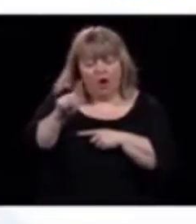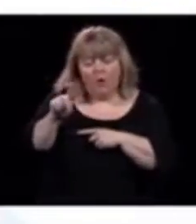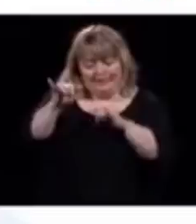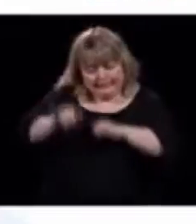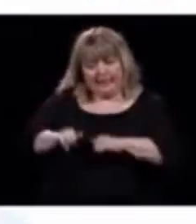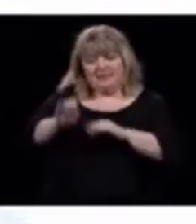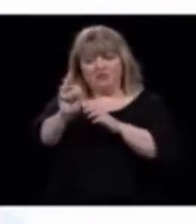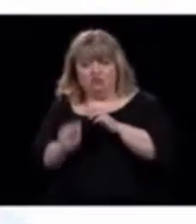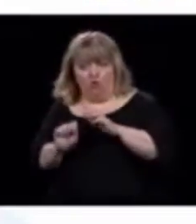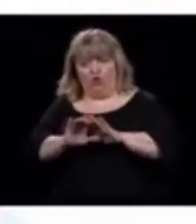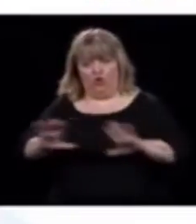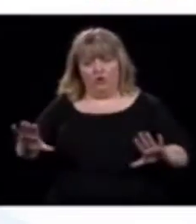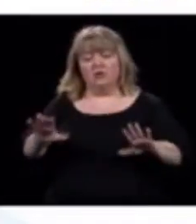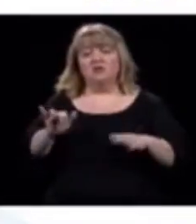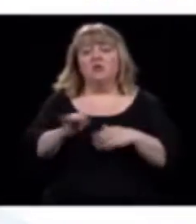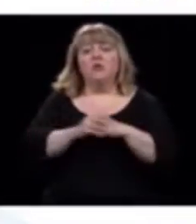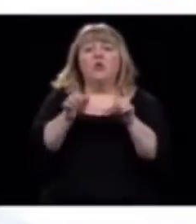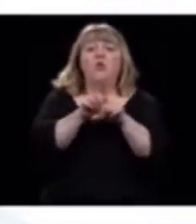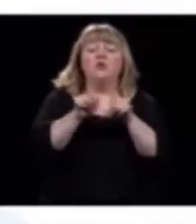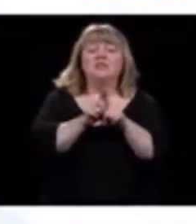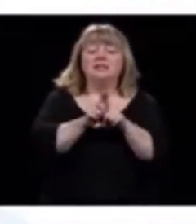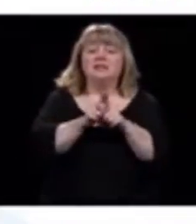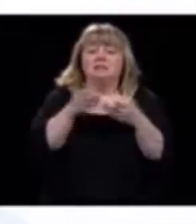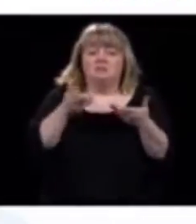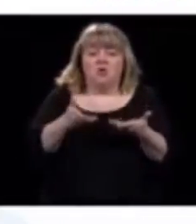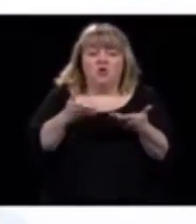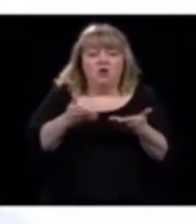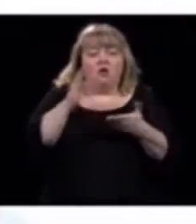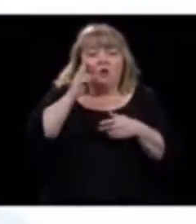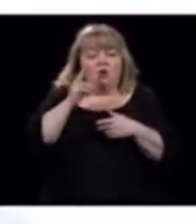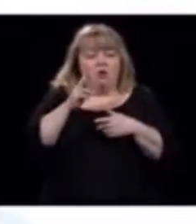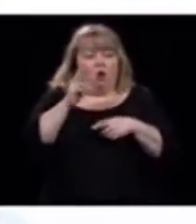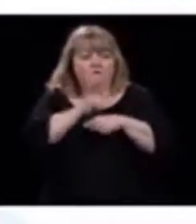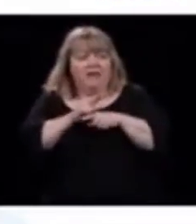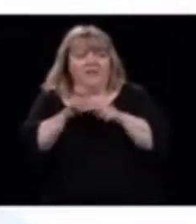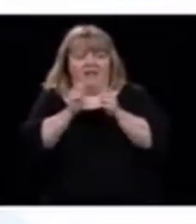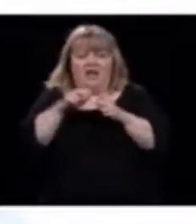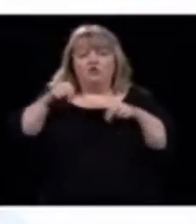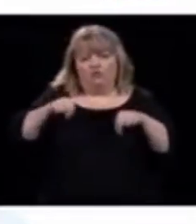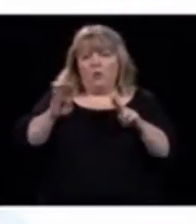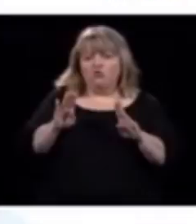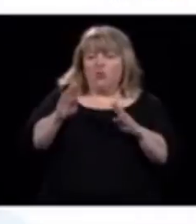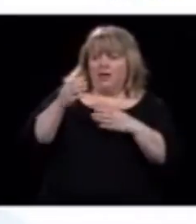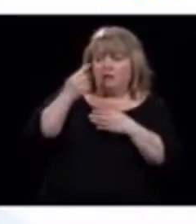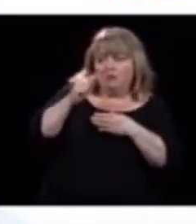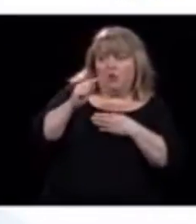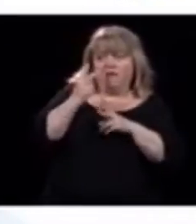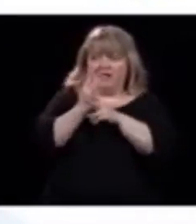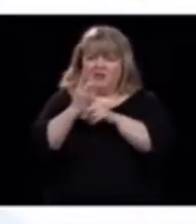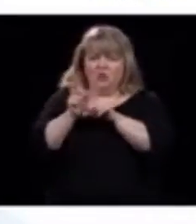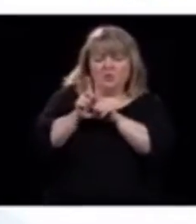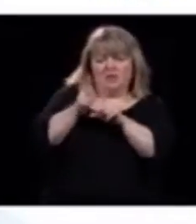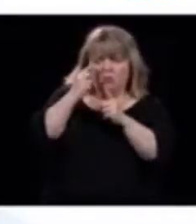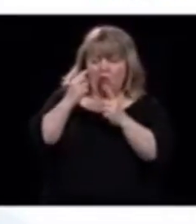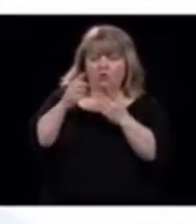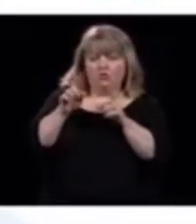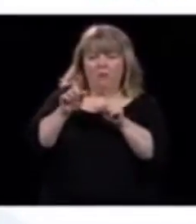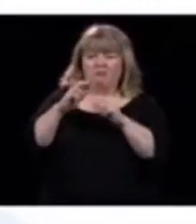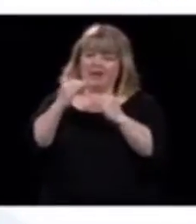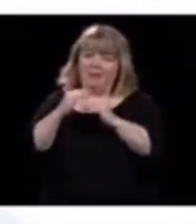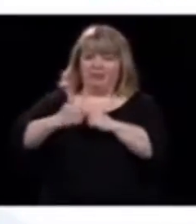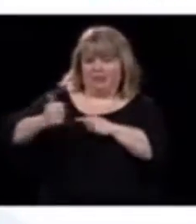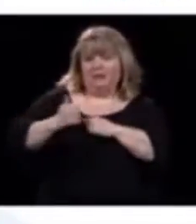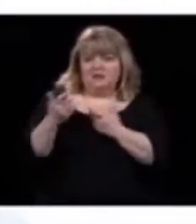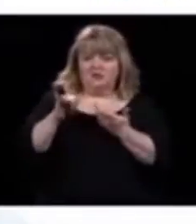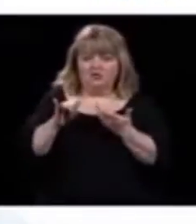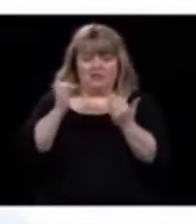'assurait aussi de certaines précautions avec le Nouveau-Brunswick que ce soit la même chose. Bon,